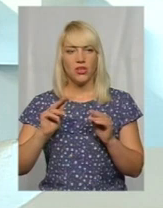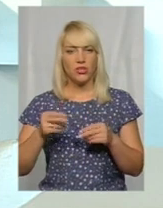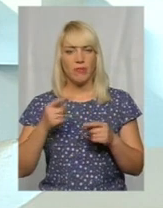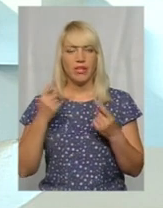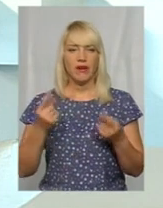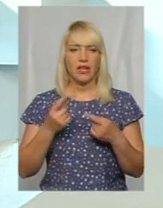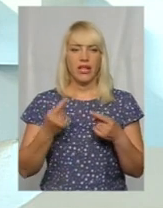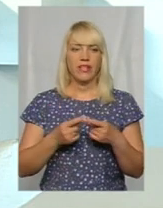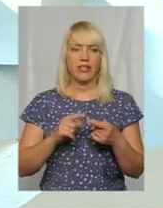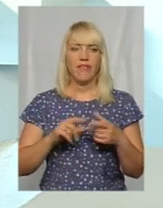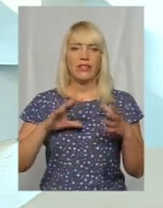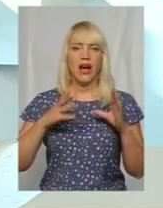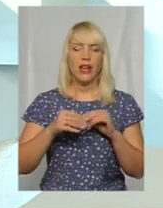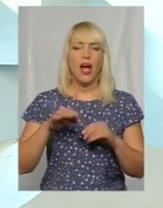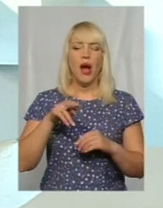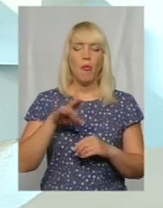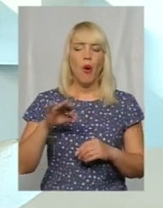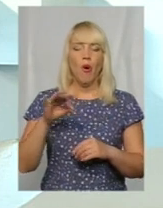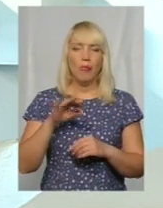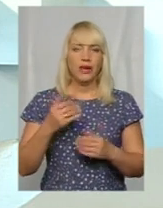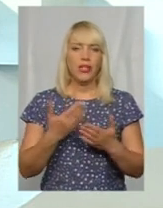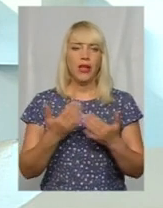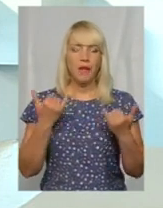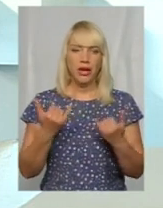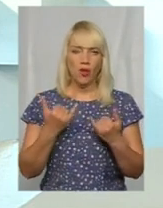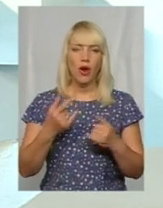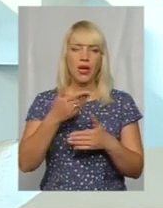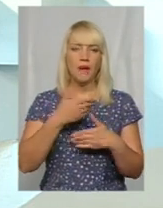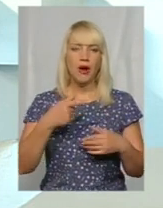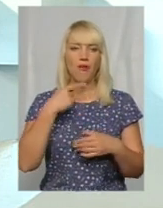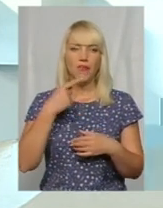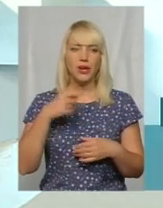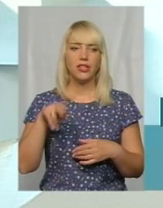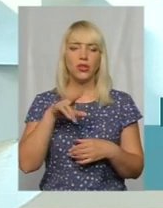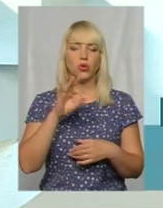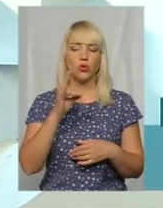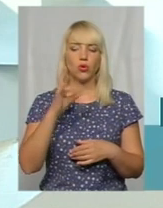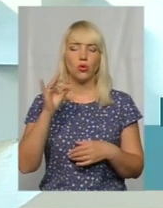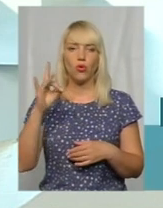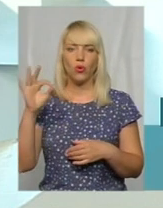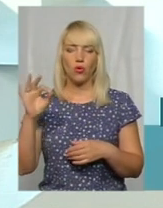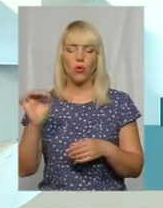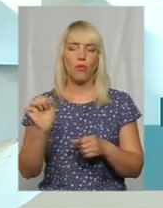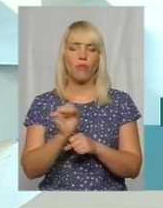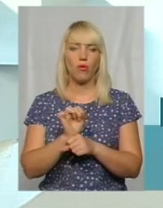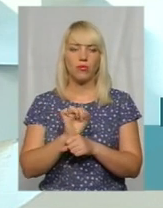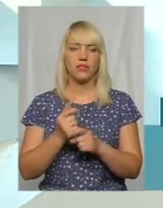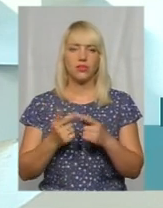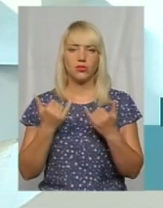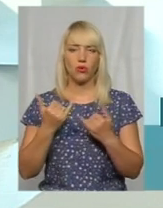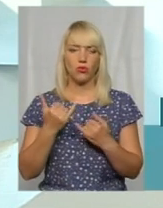Це взагалі по області здали. А сьогодні, наприклад, ви говорили про доноромобіль. Сьогодні 100 донорів